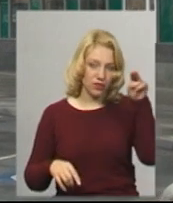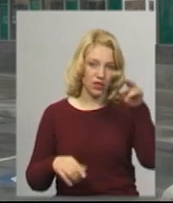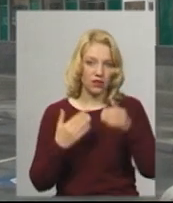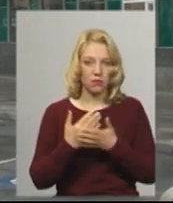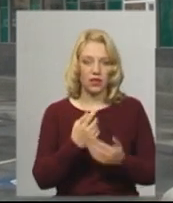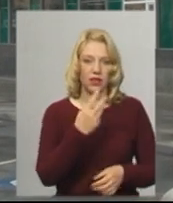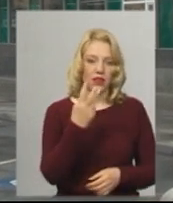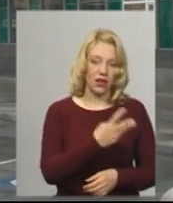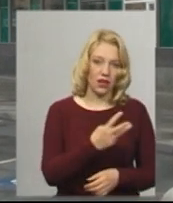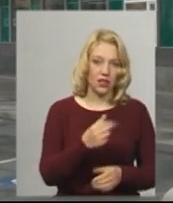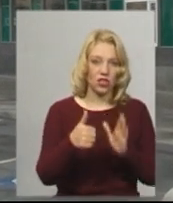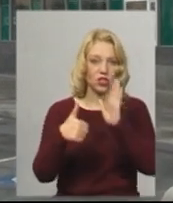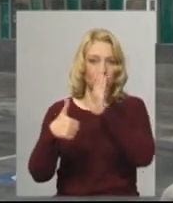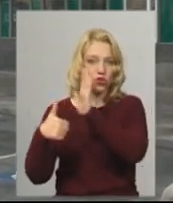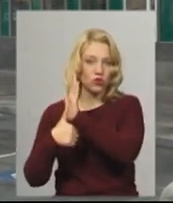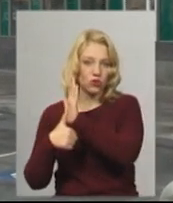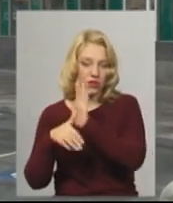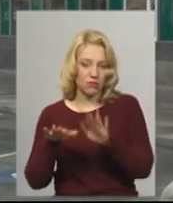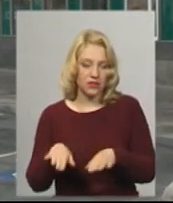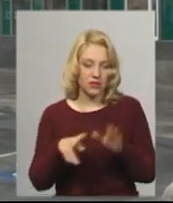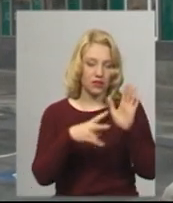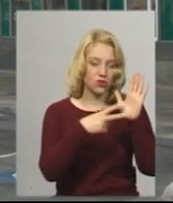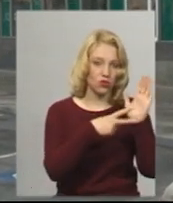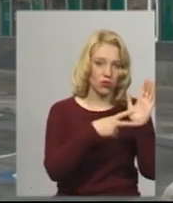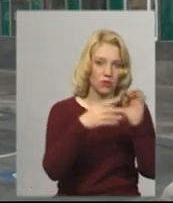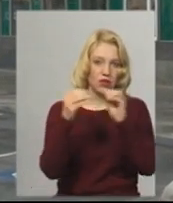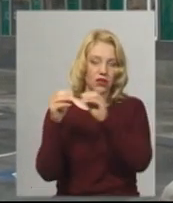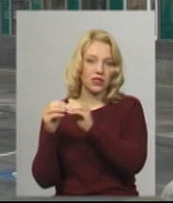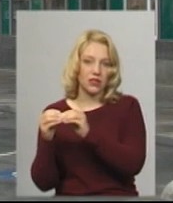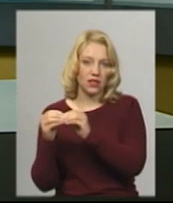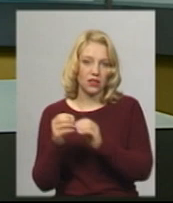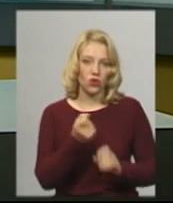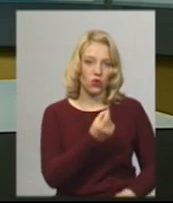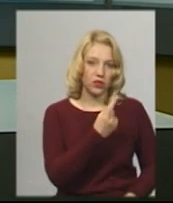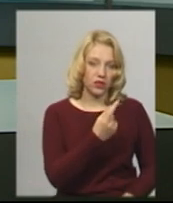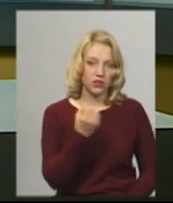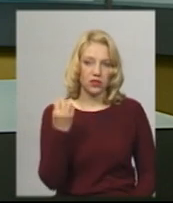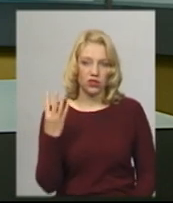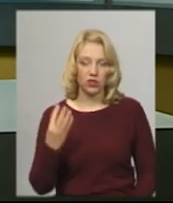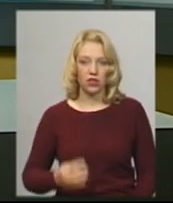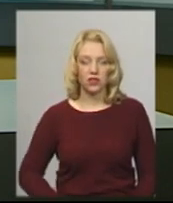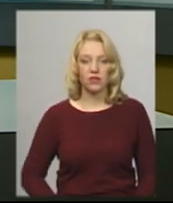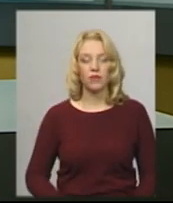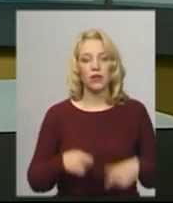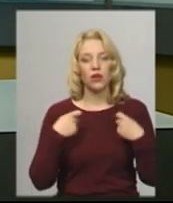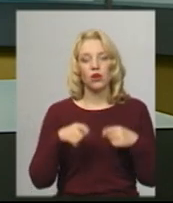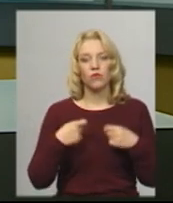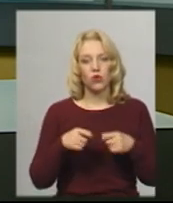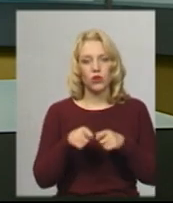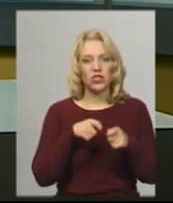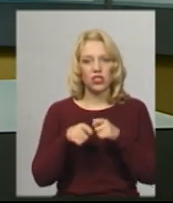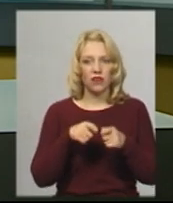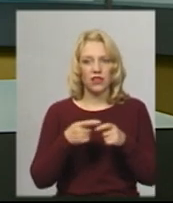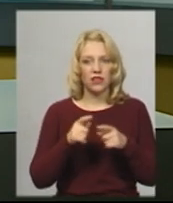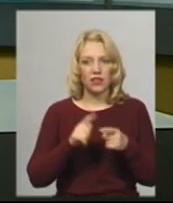шосте, і потім так далі, там сьоме і десяте, одиннадцяте, чотирнадцяте. Продаж квитків відкрили на 5